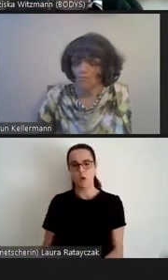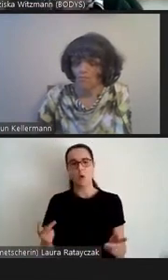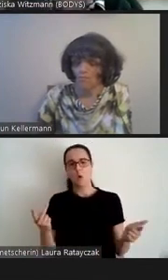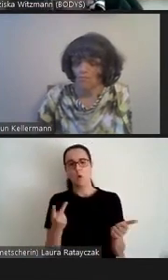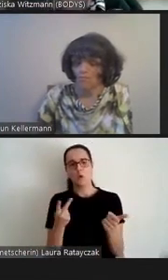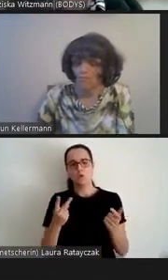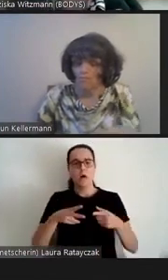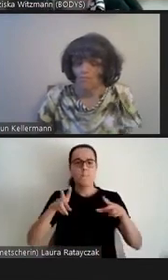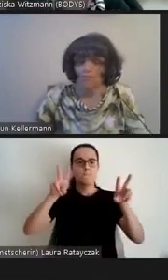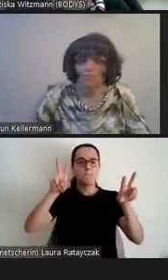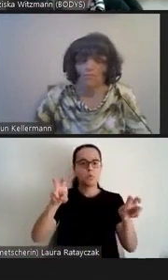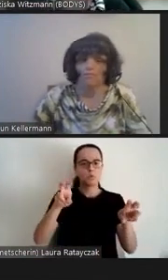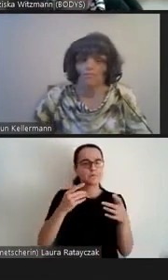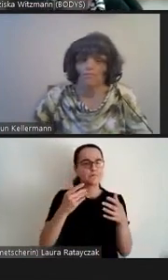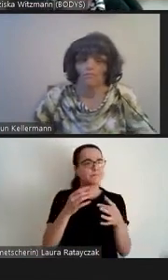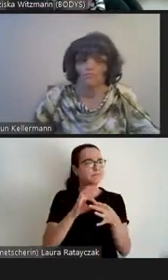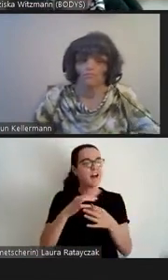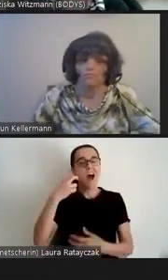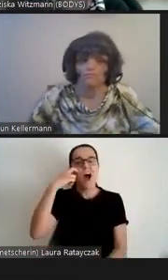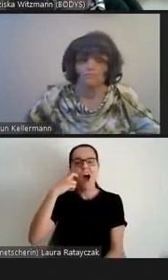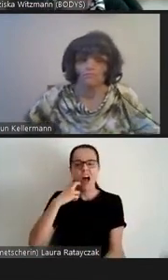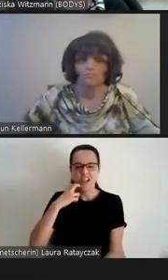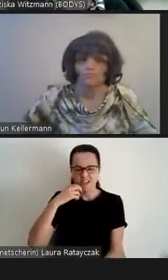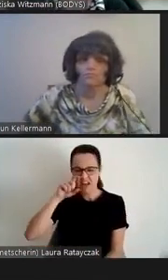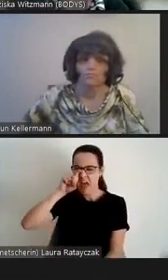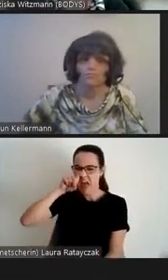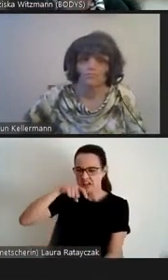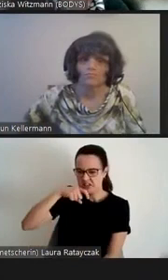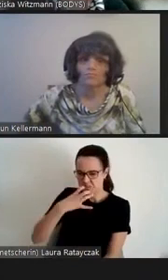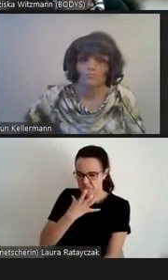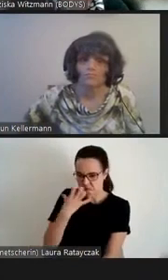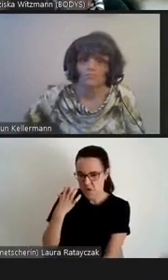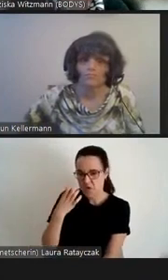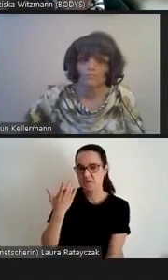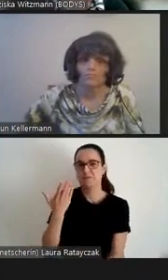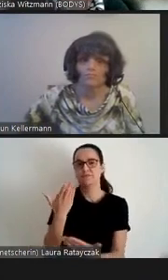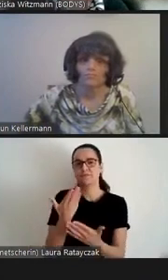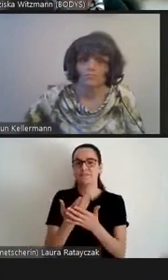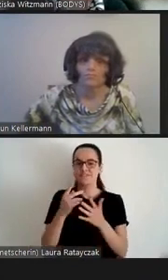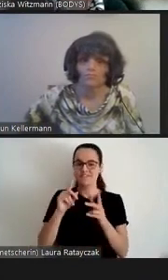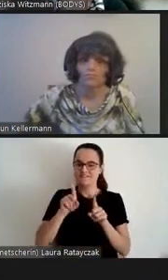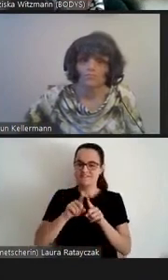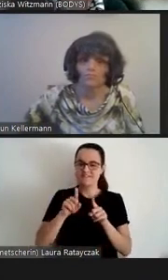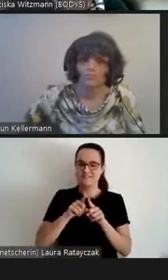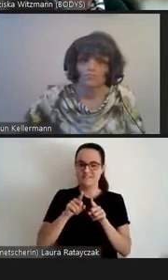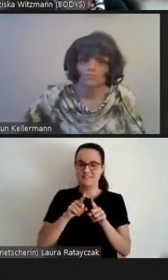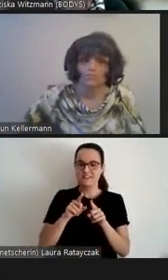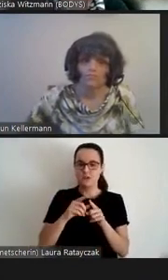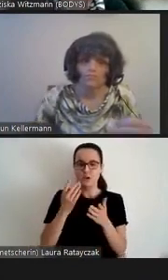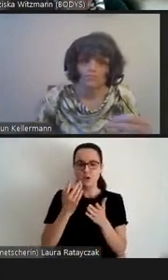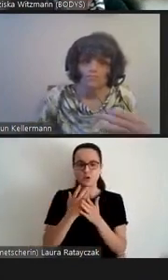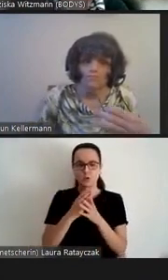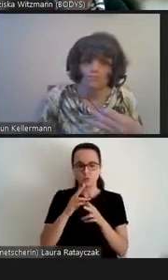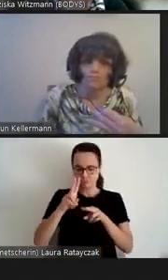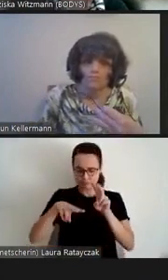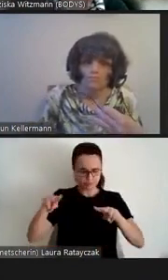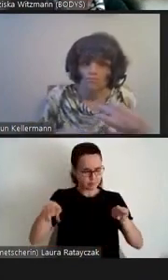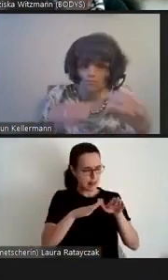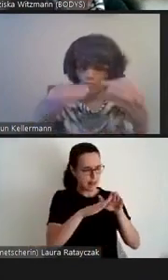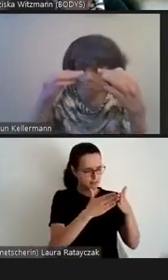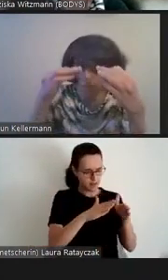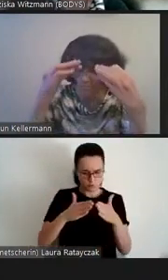die alte böse Hexe. Also Dinge, die in verschiedenen literarischen